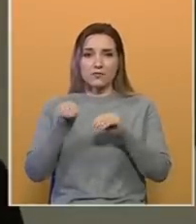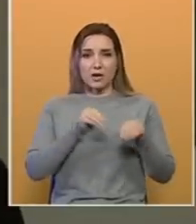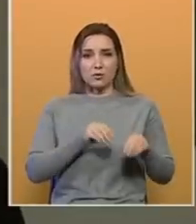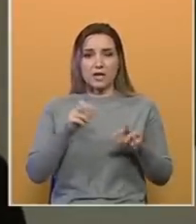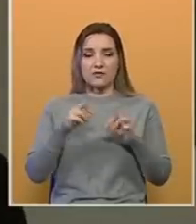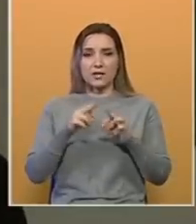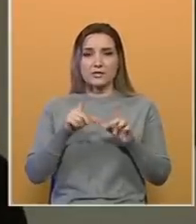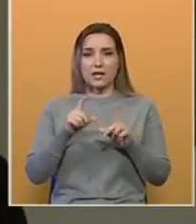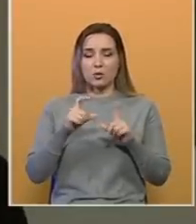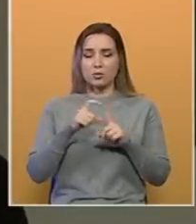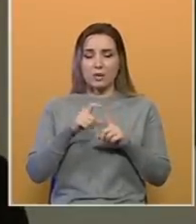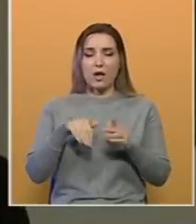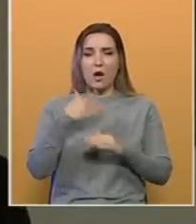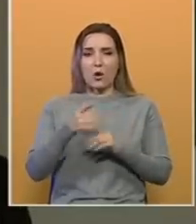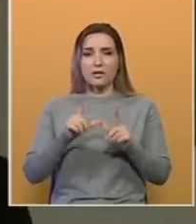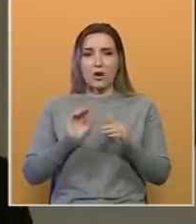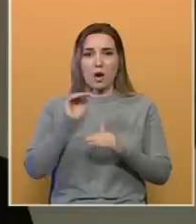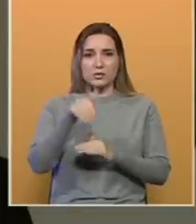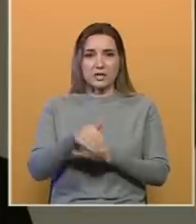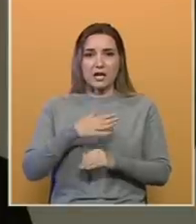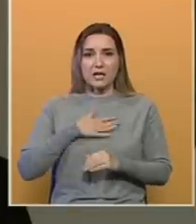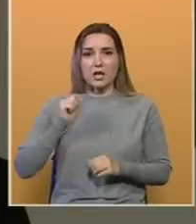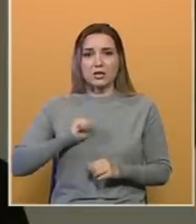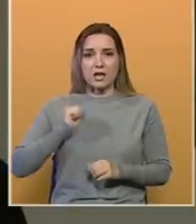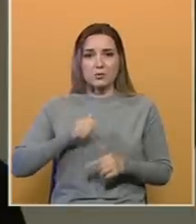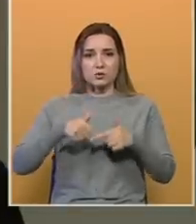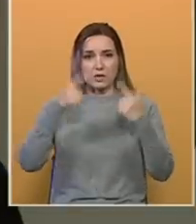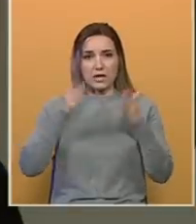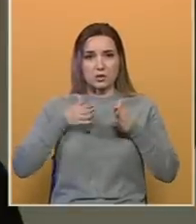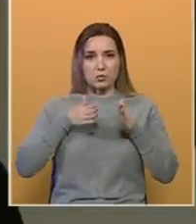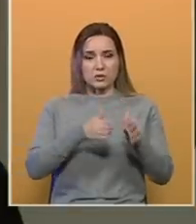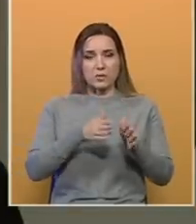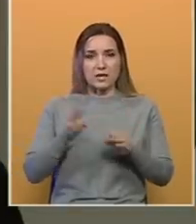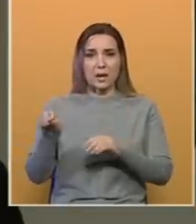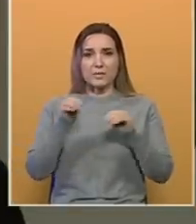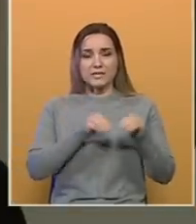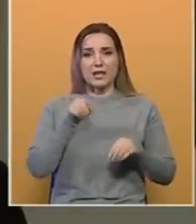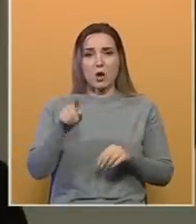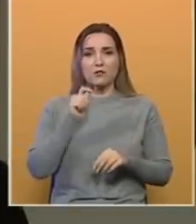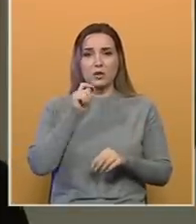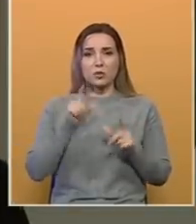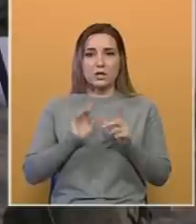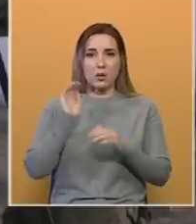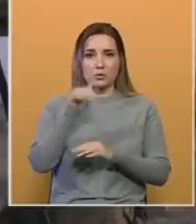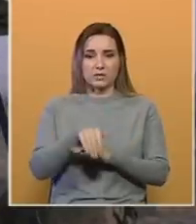Afganistana u Dubajiju, a onda u Australiju. Naši napori su jasno usmjereni na preseljenje ovih ljudi u Australiju.